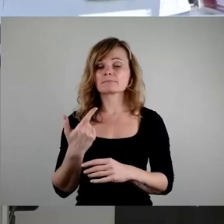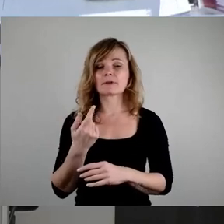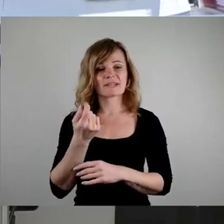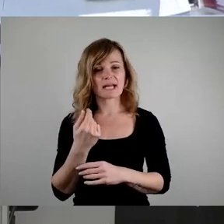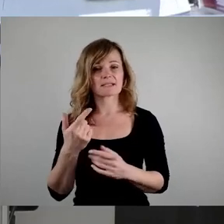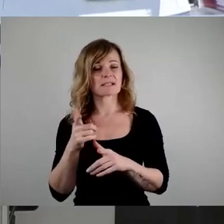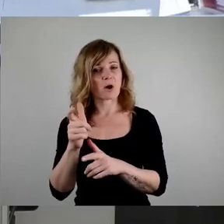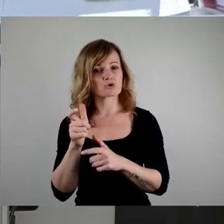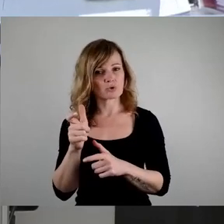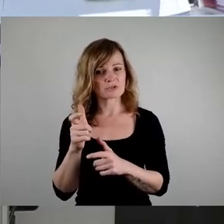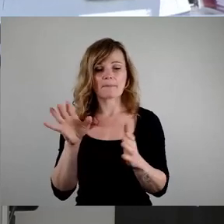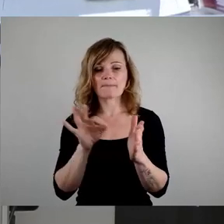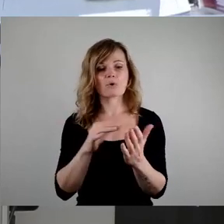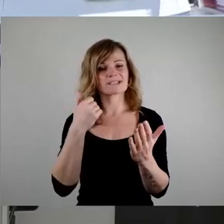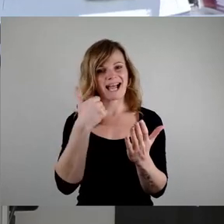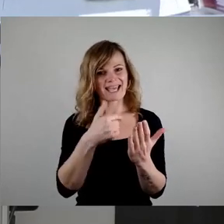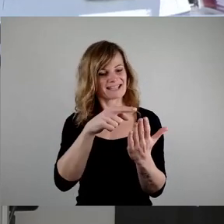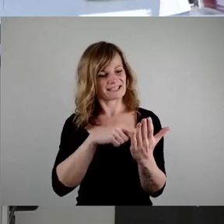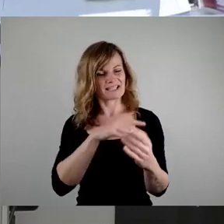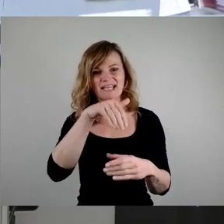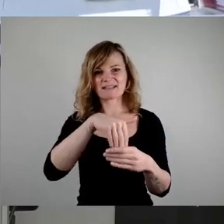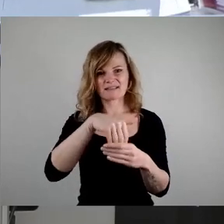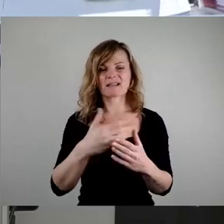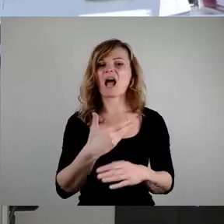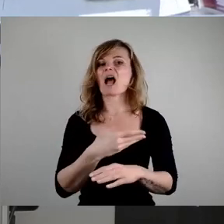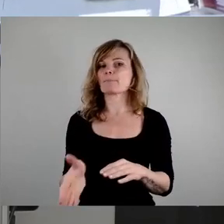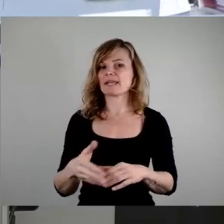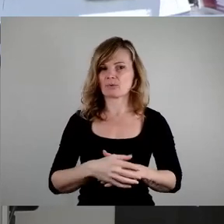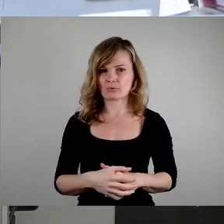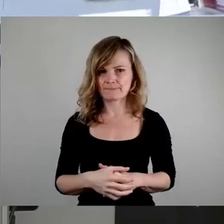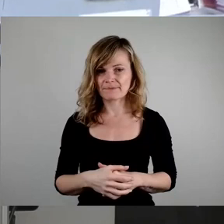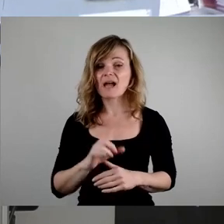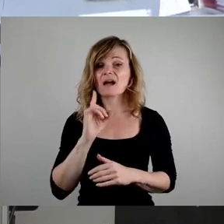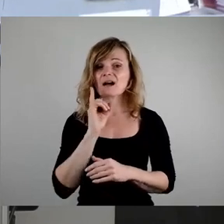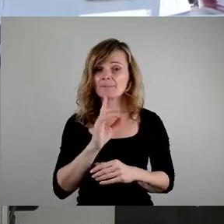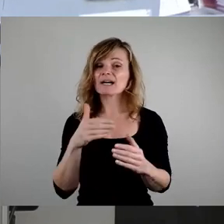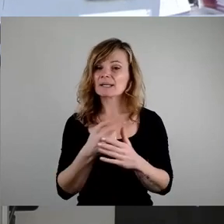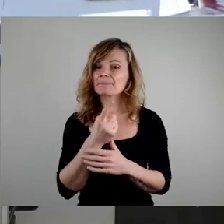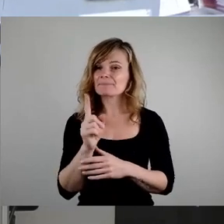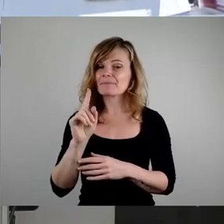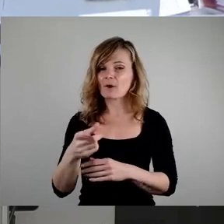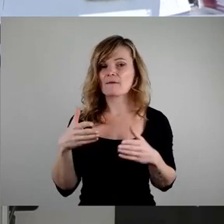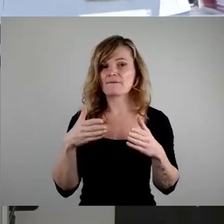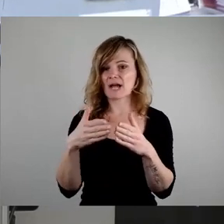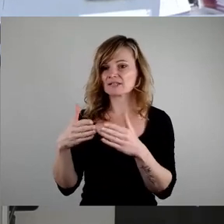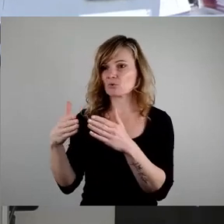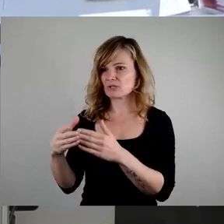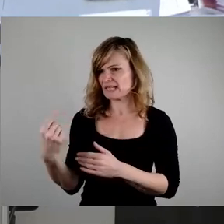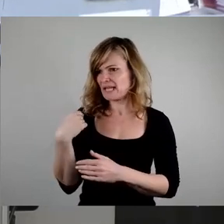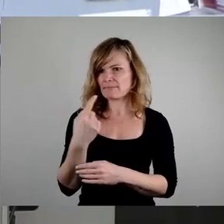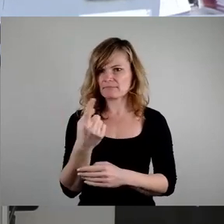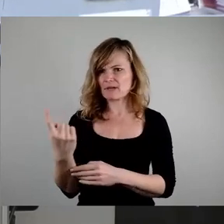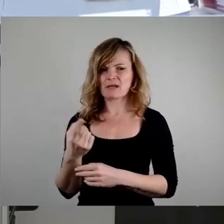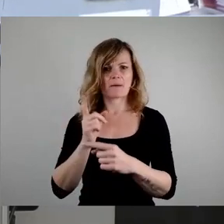Punkt 1 eine Ablehnung beinhaltet. Es haben sich aber auch Fraktionen jetzt hier gerade positiv